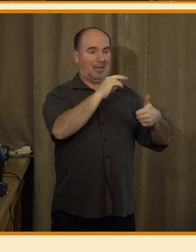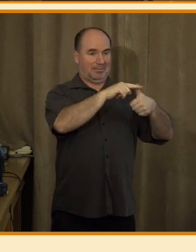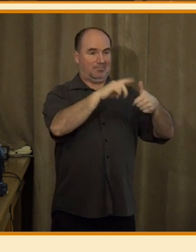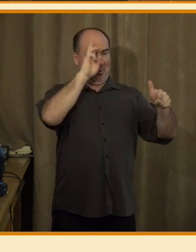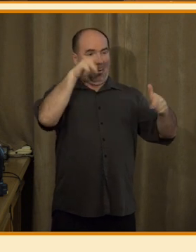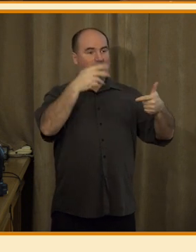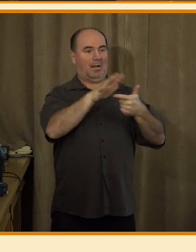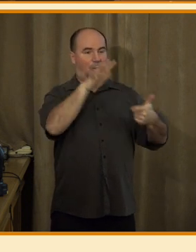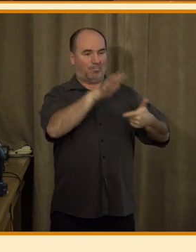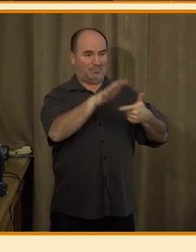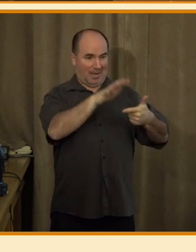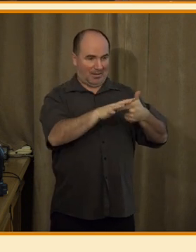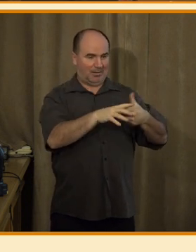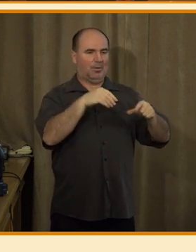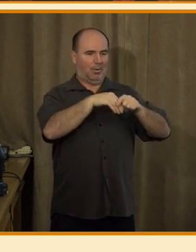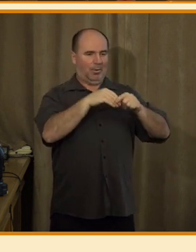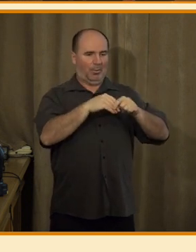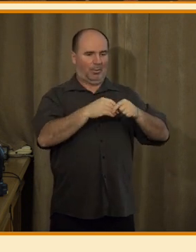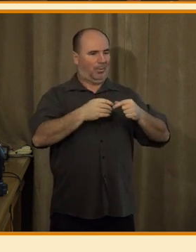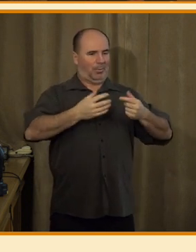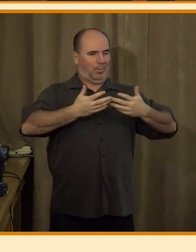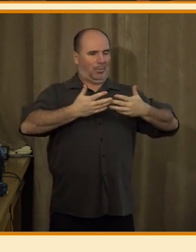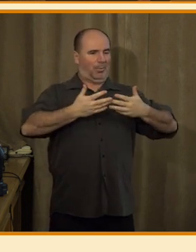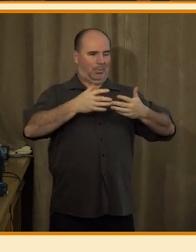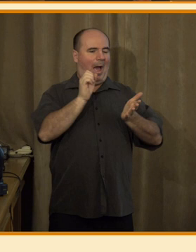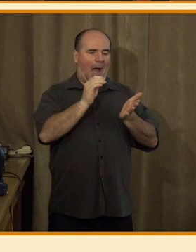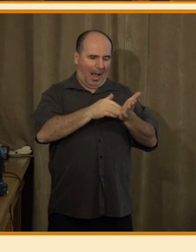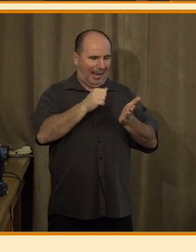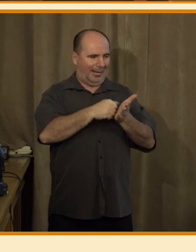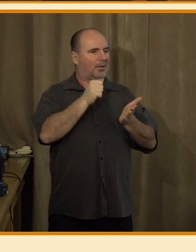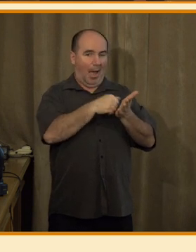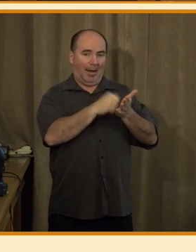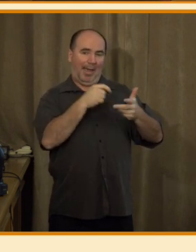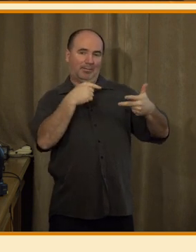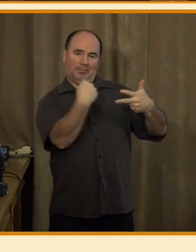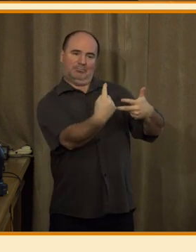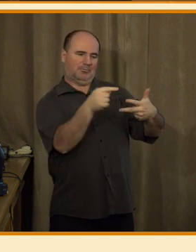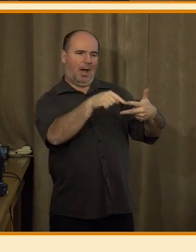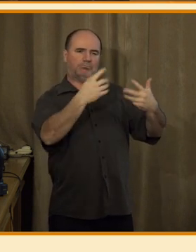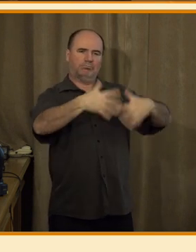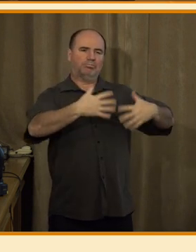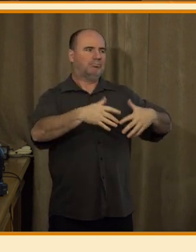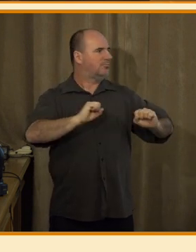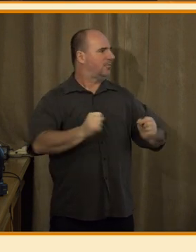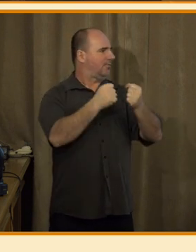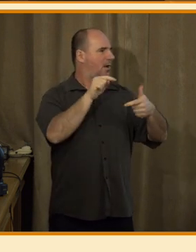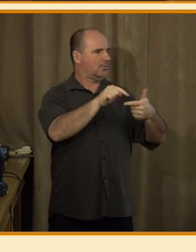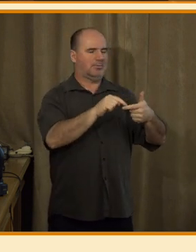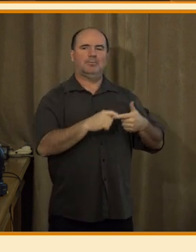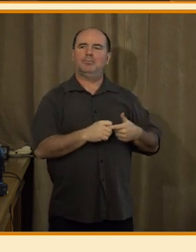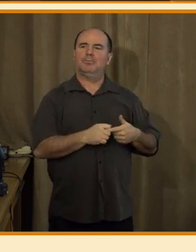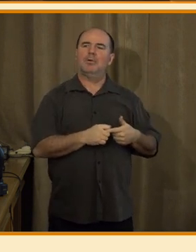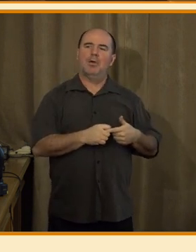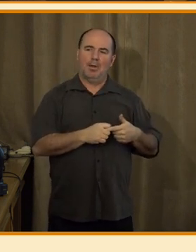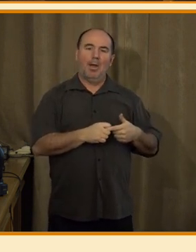a pracujeme na agentech. To jsou autonomní jednotky. Já bych poprosil o další slajd. Proč syntetický hlas? Je to jednoduchý.